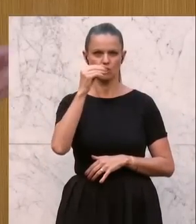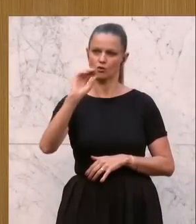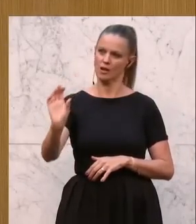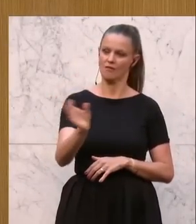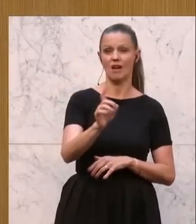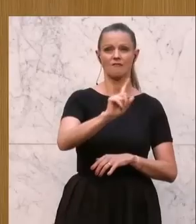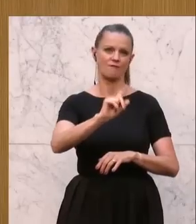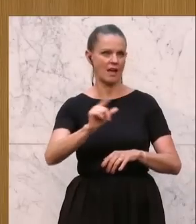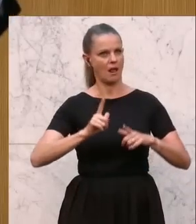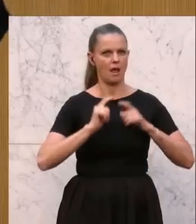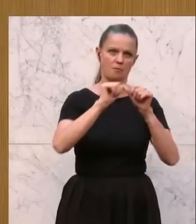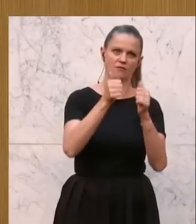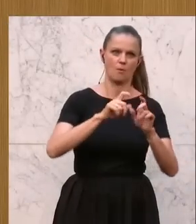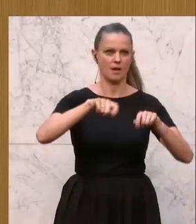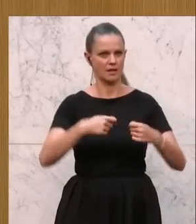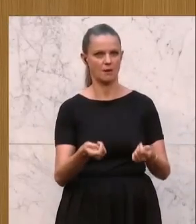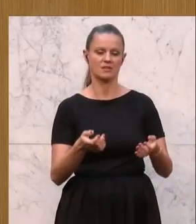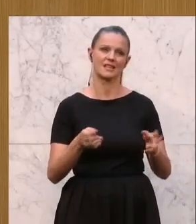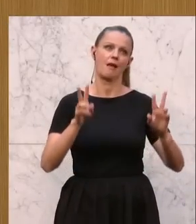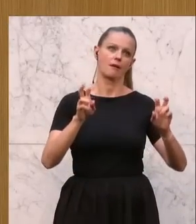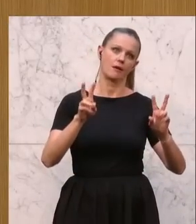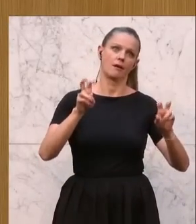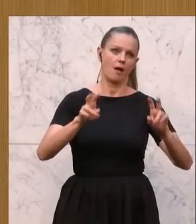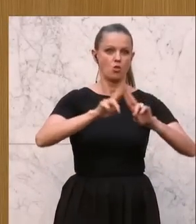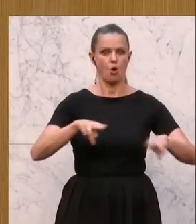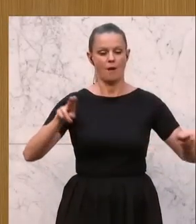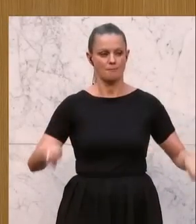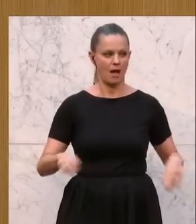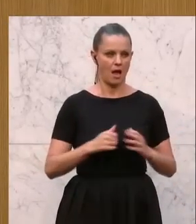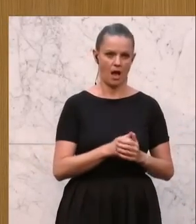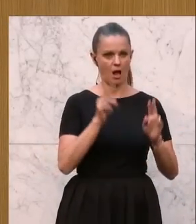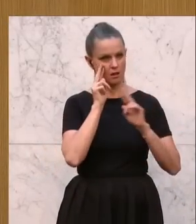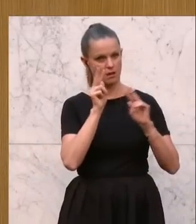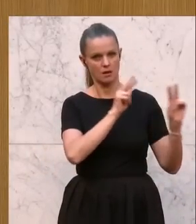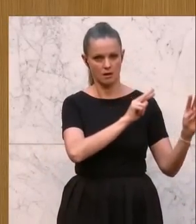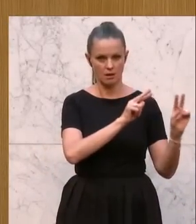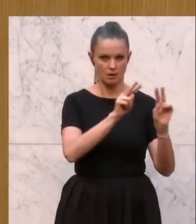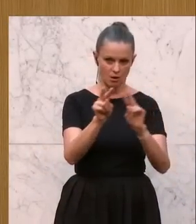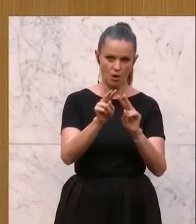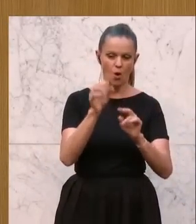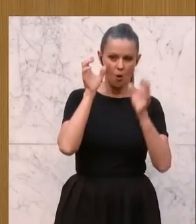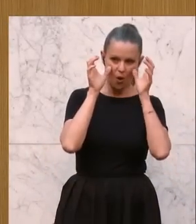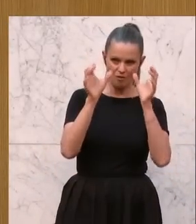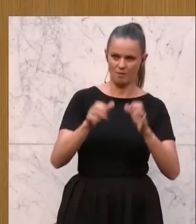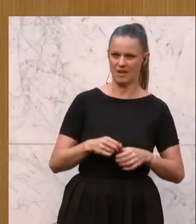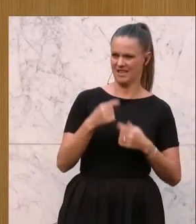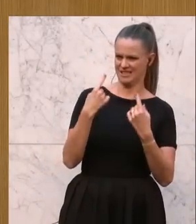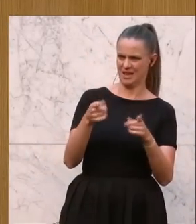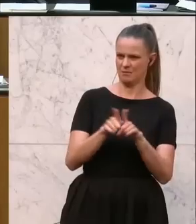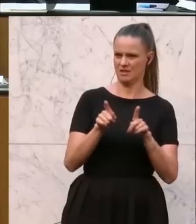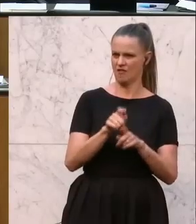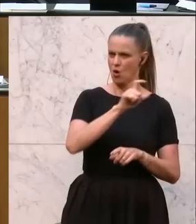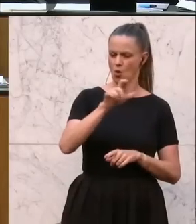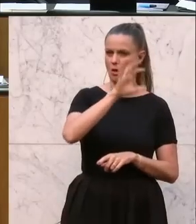Lebensformen es gibt. Die sogenannte Normalität. Und da schaue ich jetzt in Richtung der ÖVP. Ihr macht es ja immer